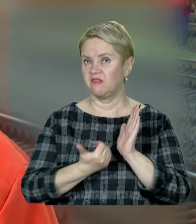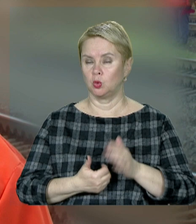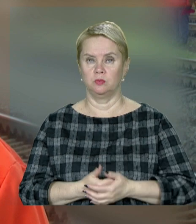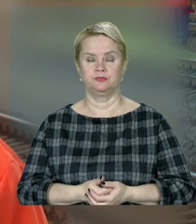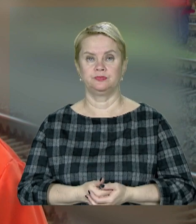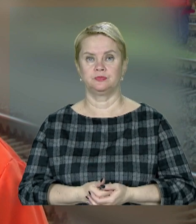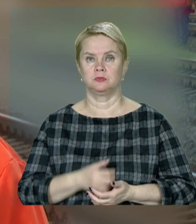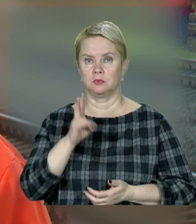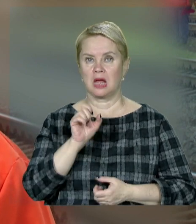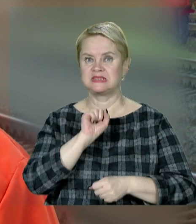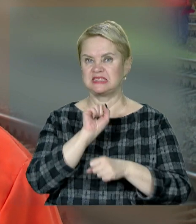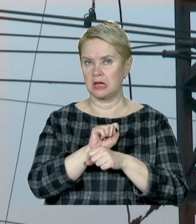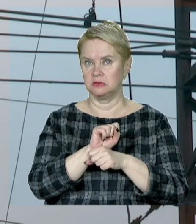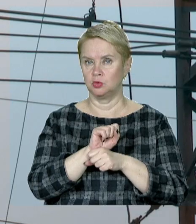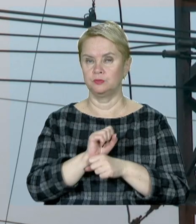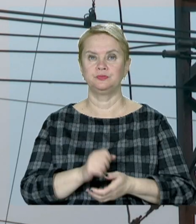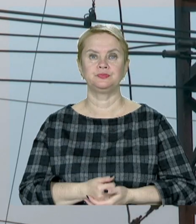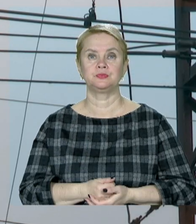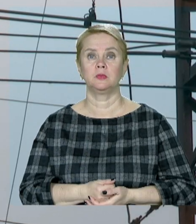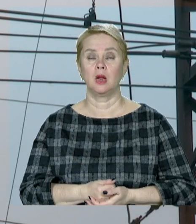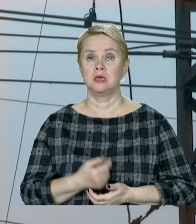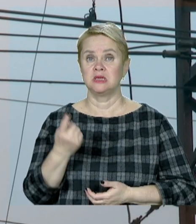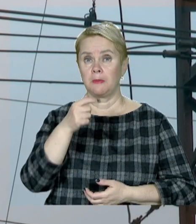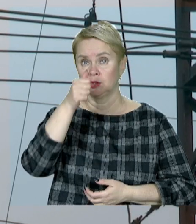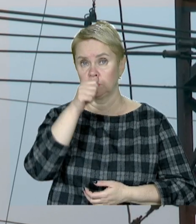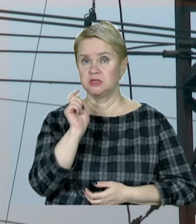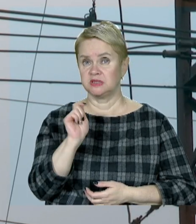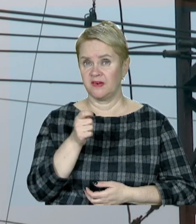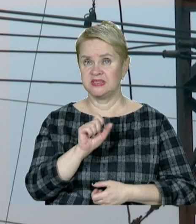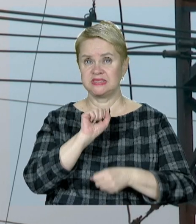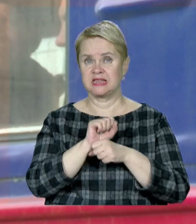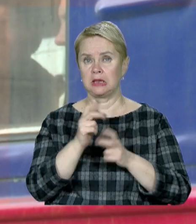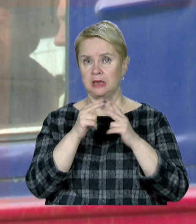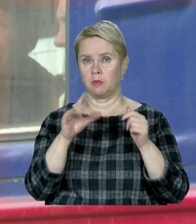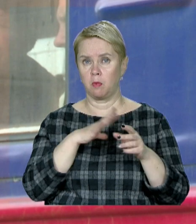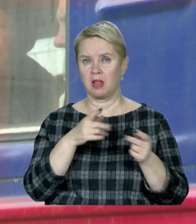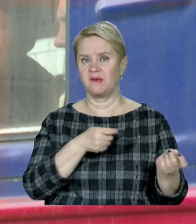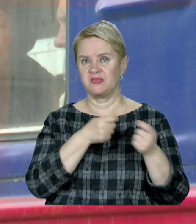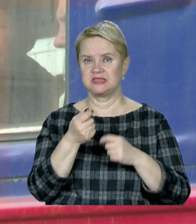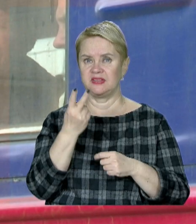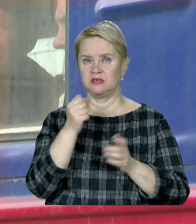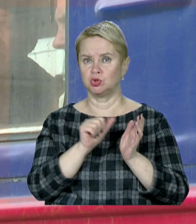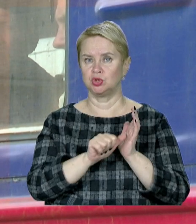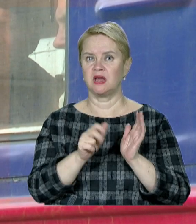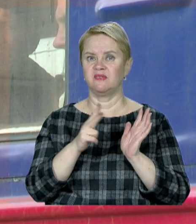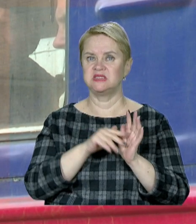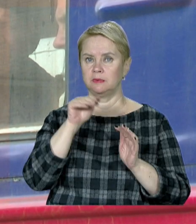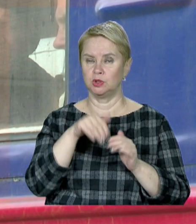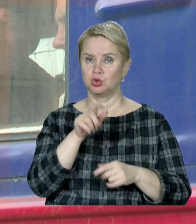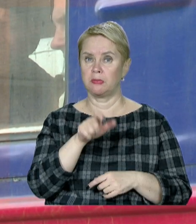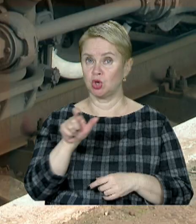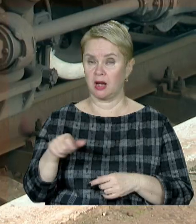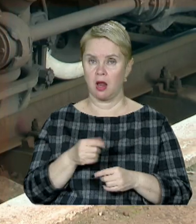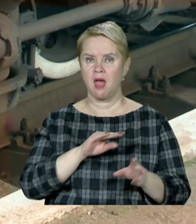на станцію назначення. За перші місяці війни зі станцією Дніпро було вивезено 268 тисяч